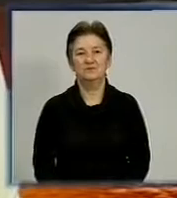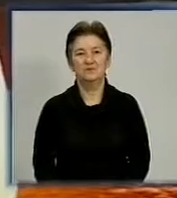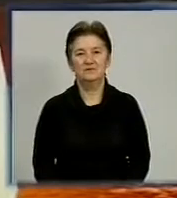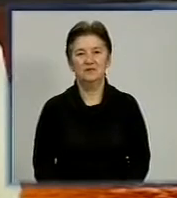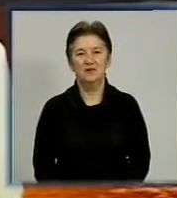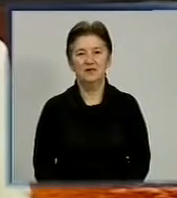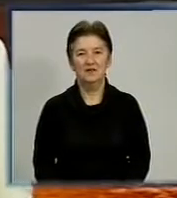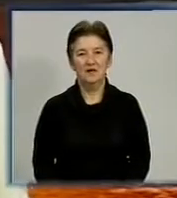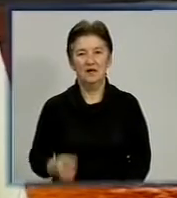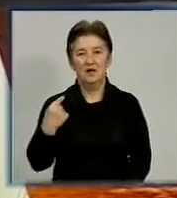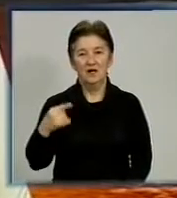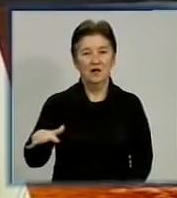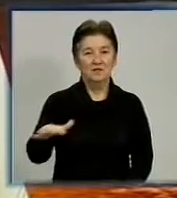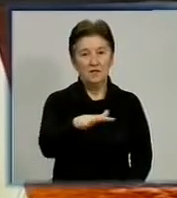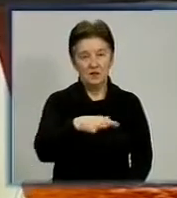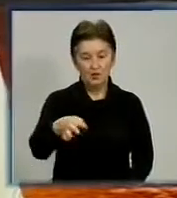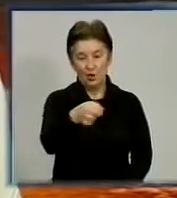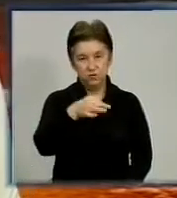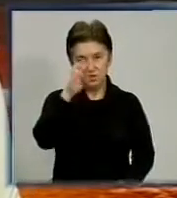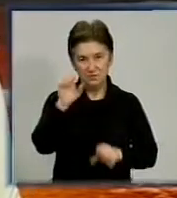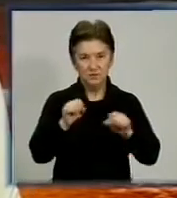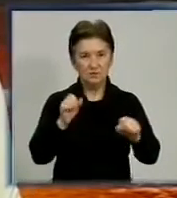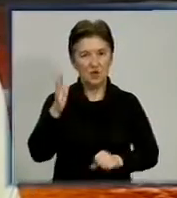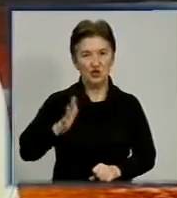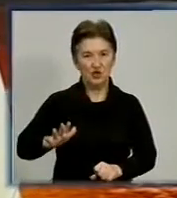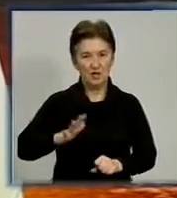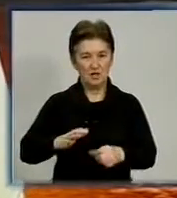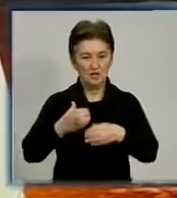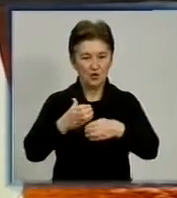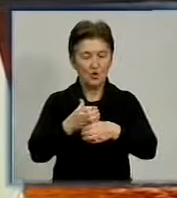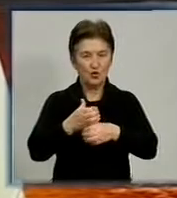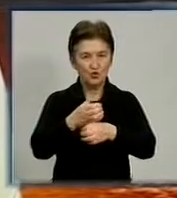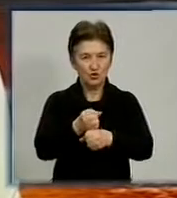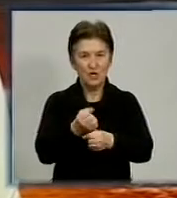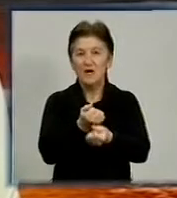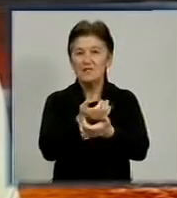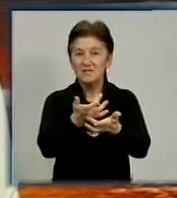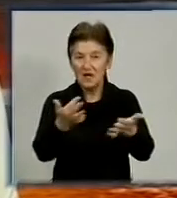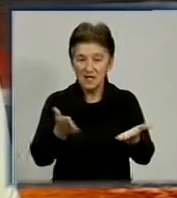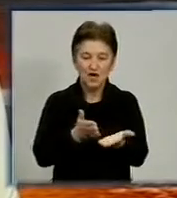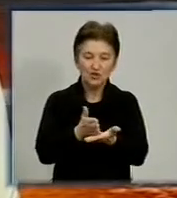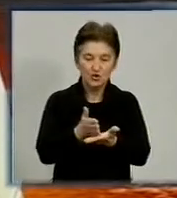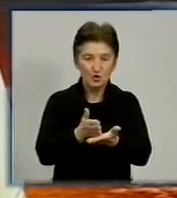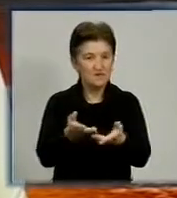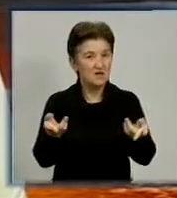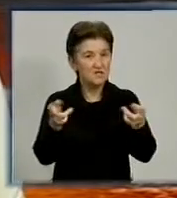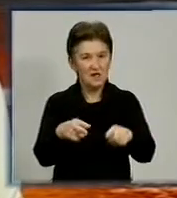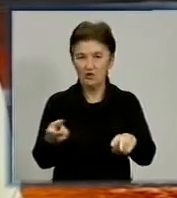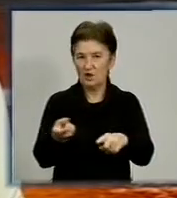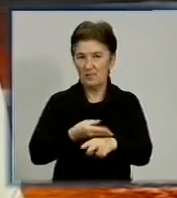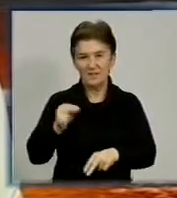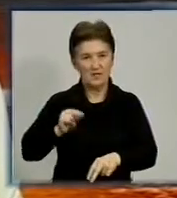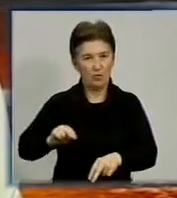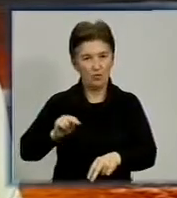На Кіровоградську облдержадміністрацію чекають скорочення та реорганізація. Втім, скільки чиновників залишиться без роботи, поки невідомо. Про це